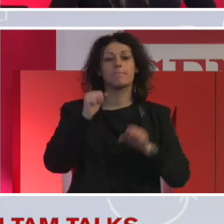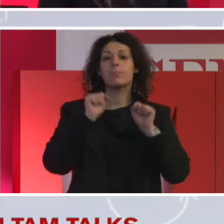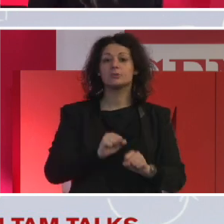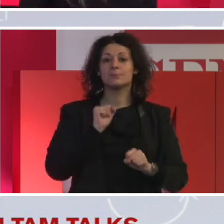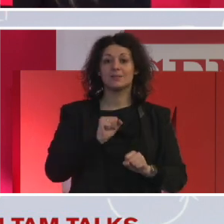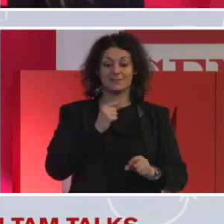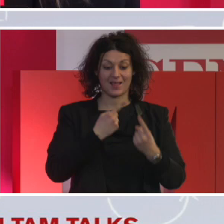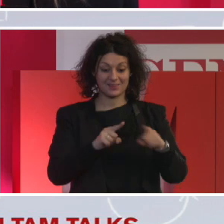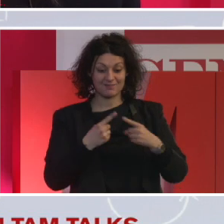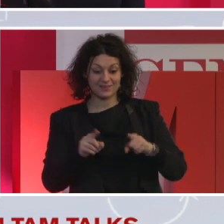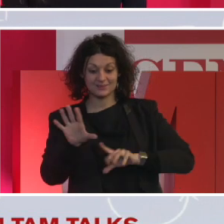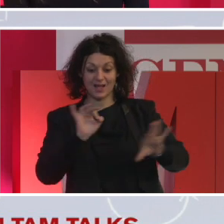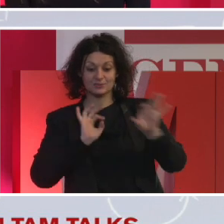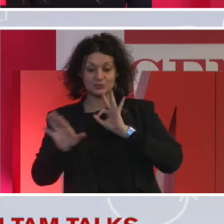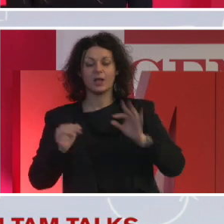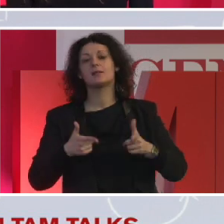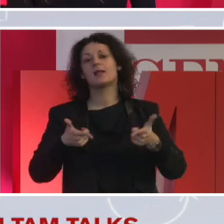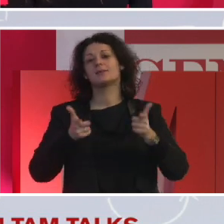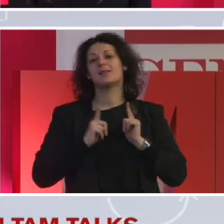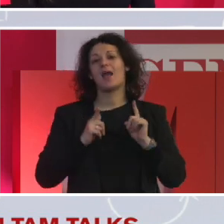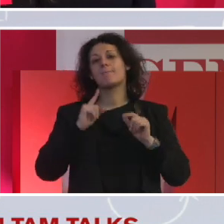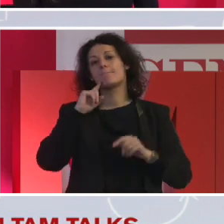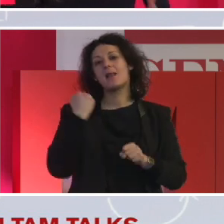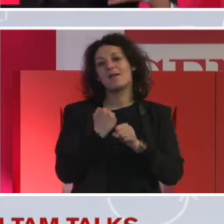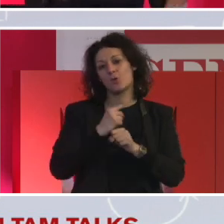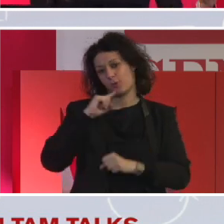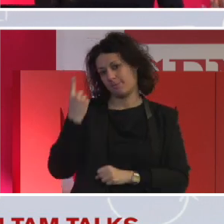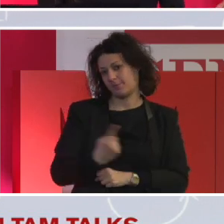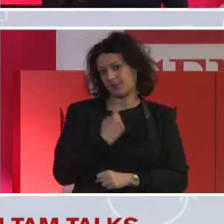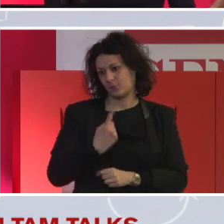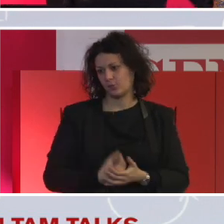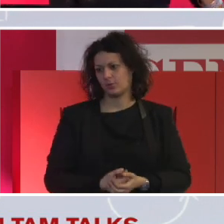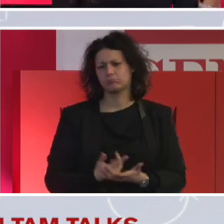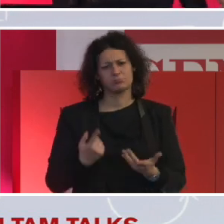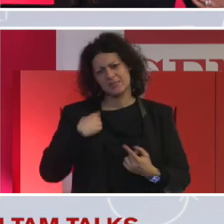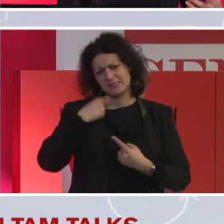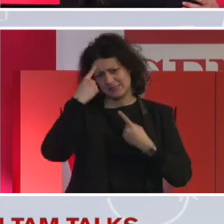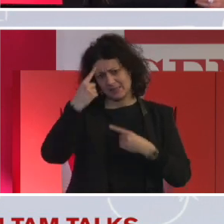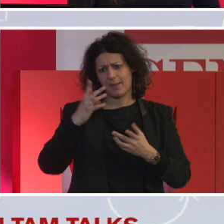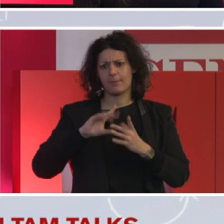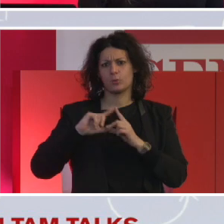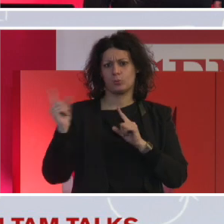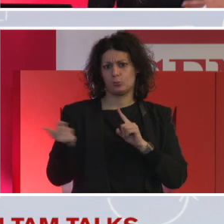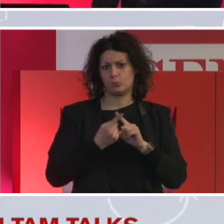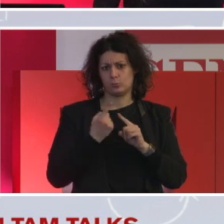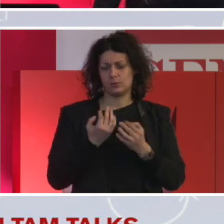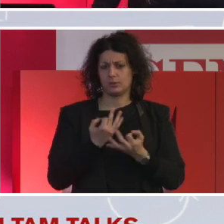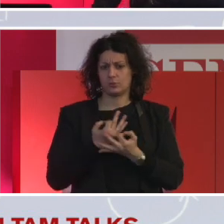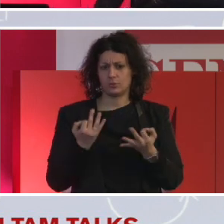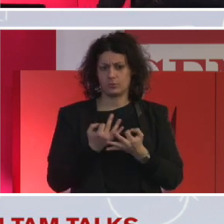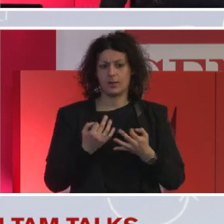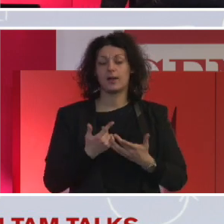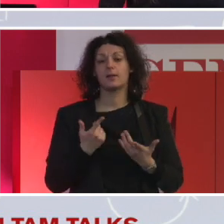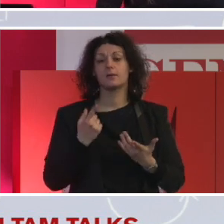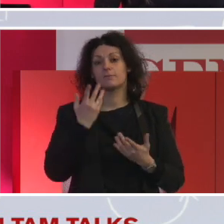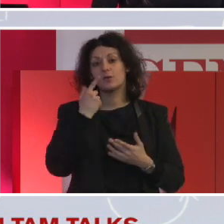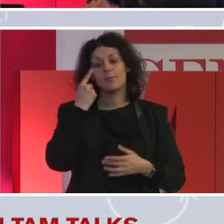pertinenti e rende il lavoro molto più interessante perciò c'è la business case lo sanno tutti ma in realtà c'è anche una case di inclusion di guardare